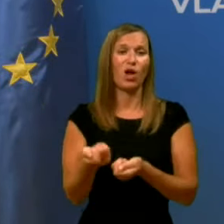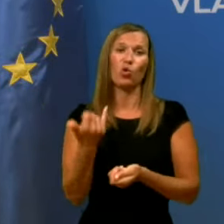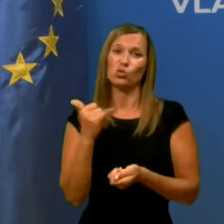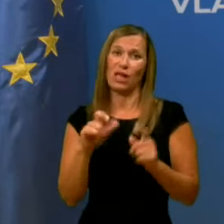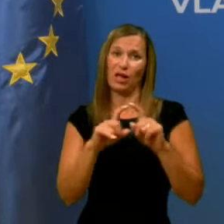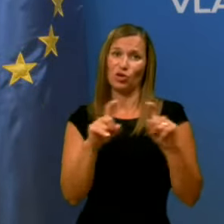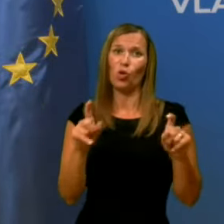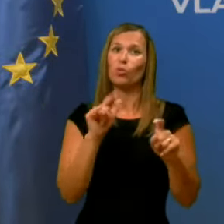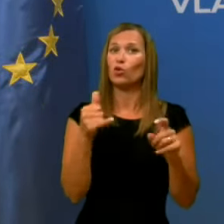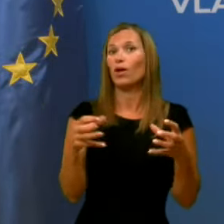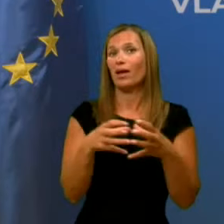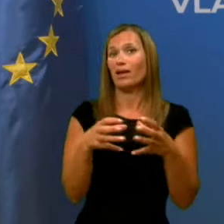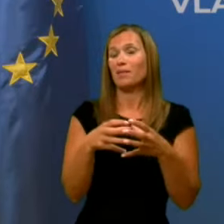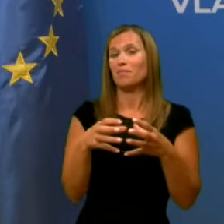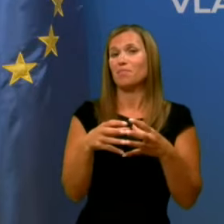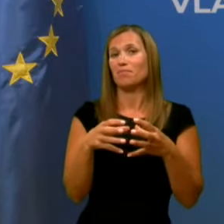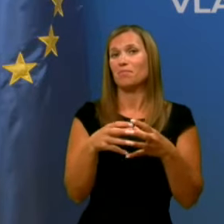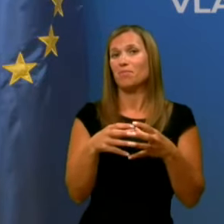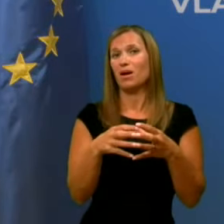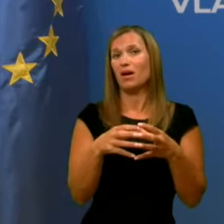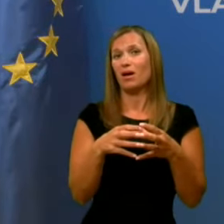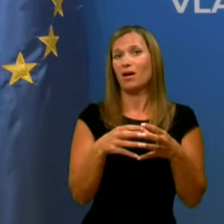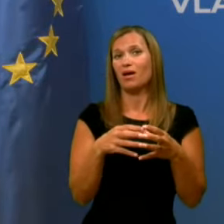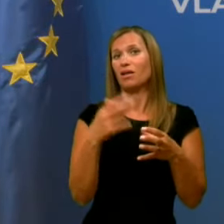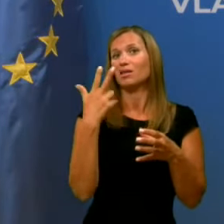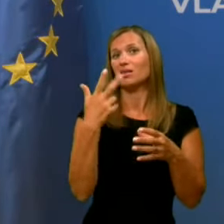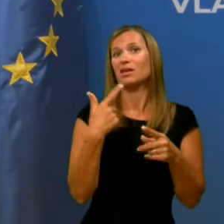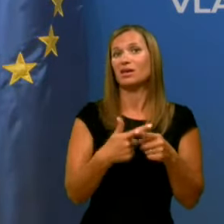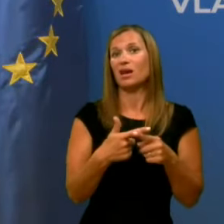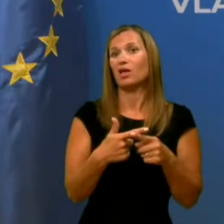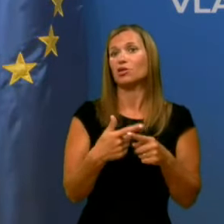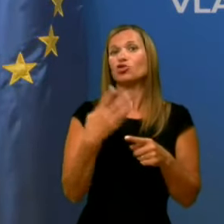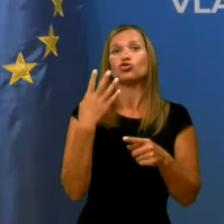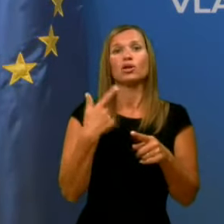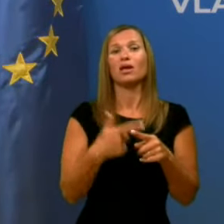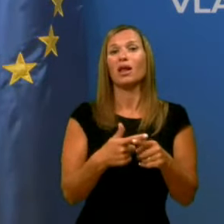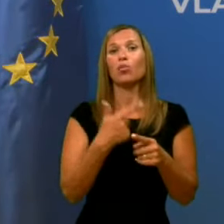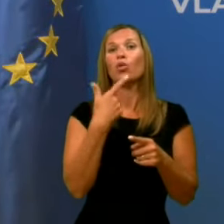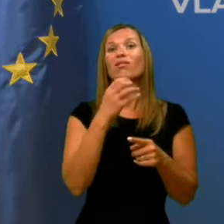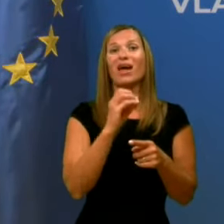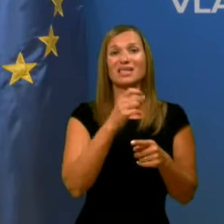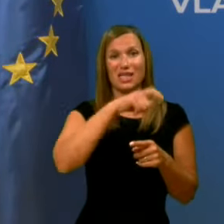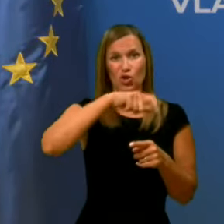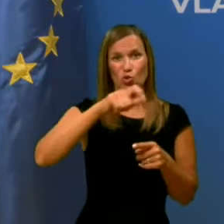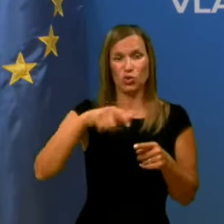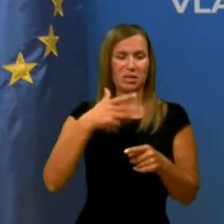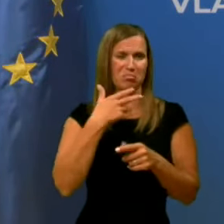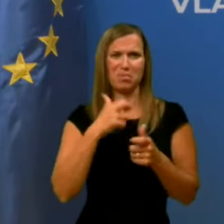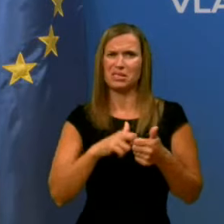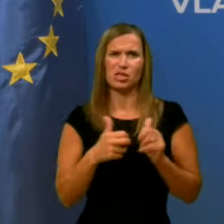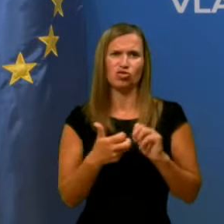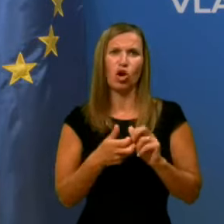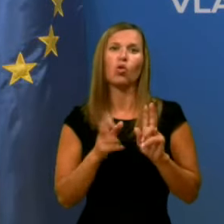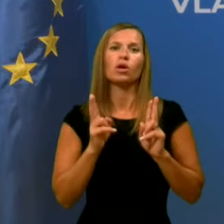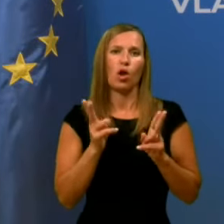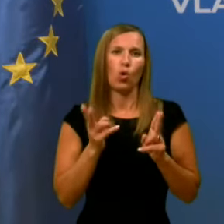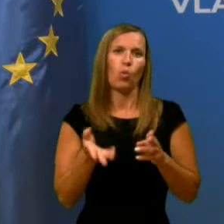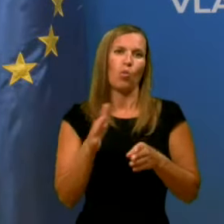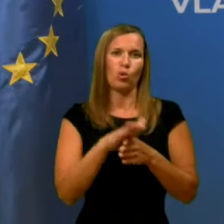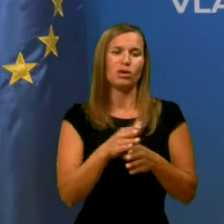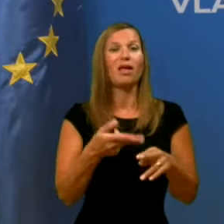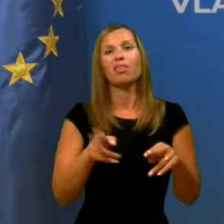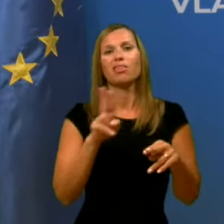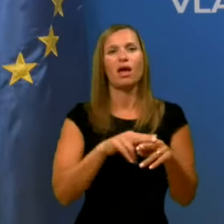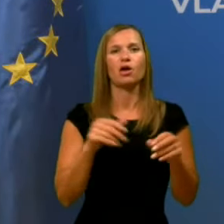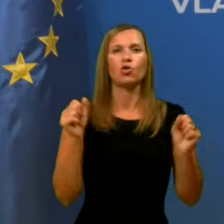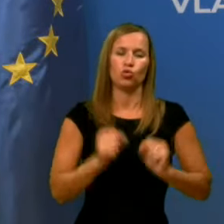je to ekipa, recimo, trikrat četirkrat po 20 ljudi brez težav, ki lahko najhujše potrebe pokrije. In jaz